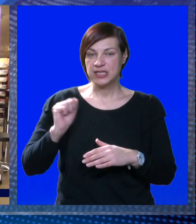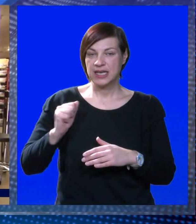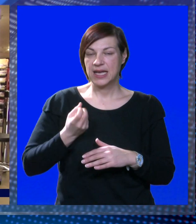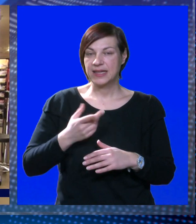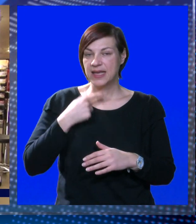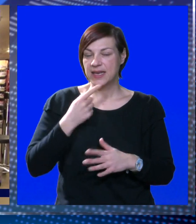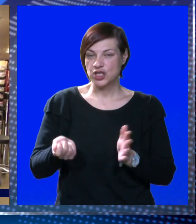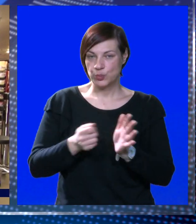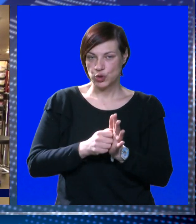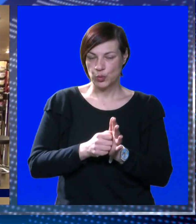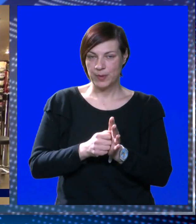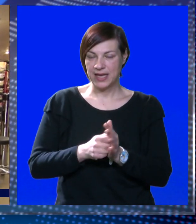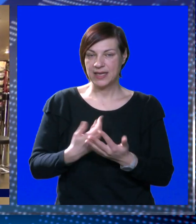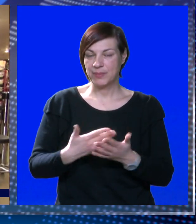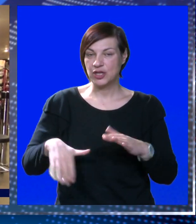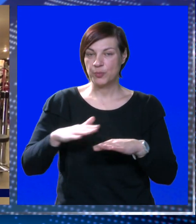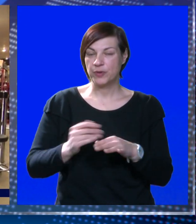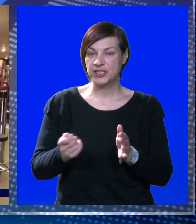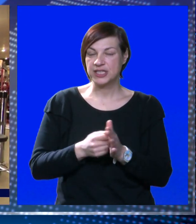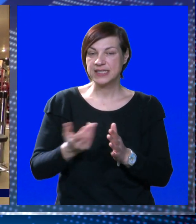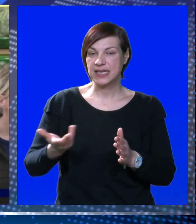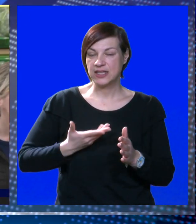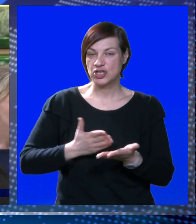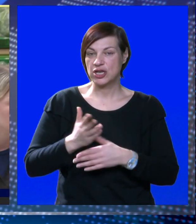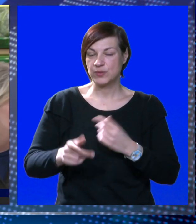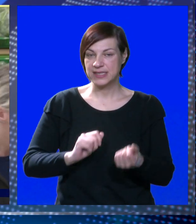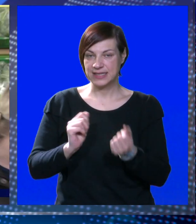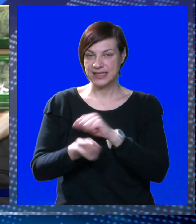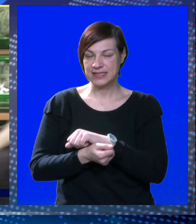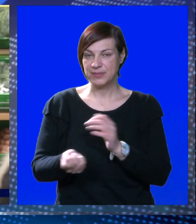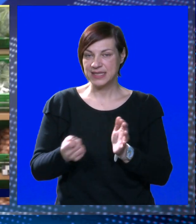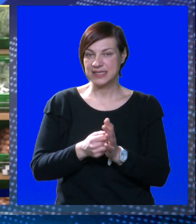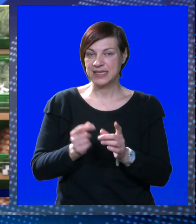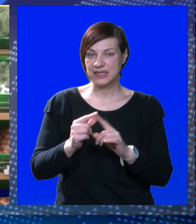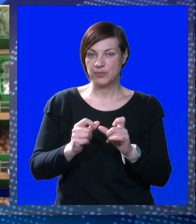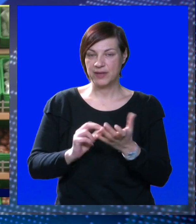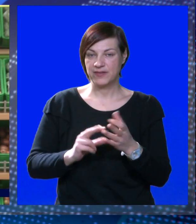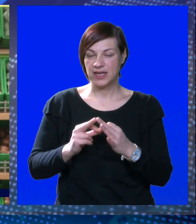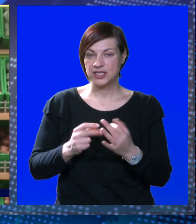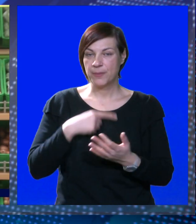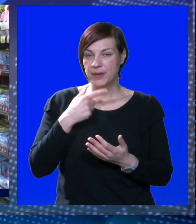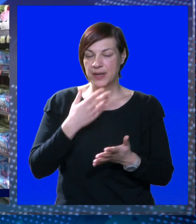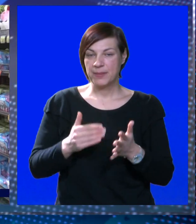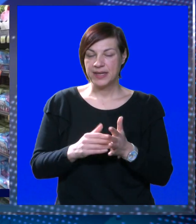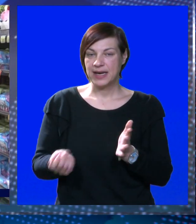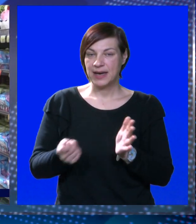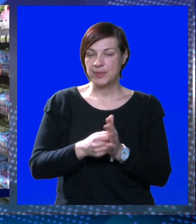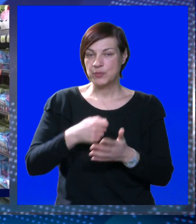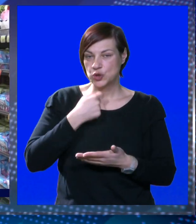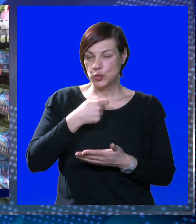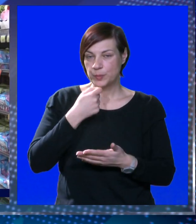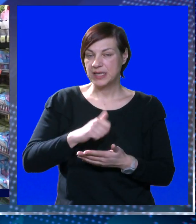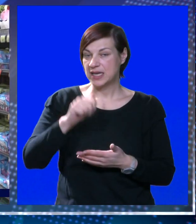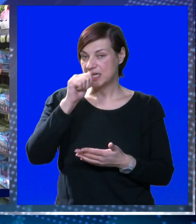EU kada je riječ o poskupljenjima. Do povećanja cijena došlo je uslijed izmjena cijenika dobavljača, a prema najavama trebala bi